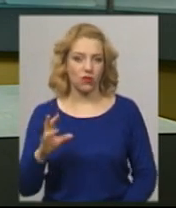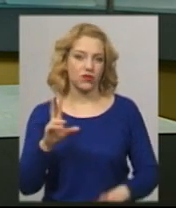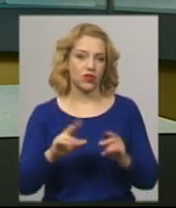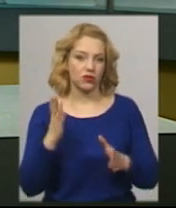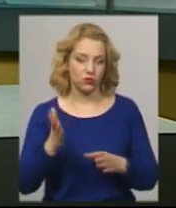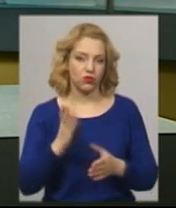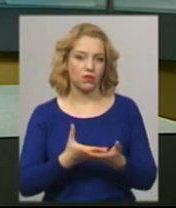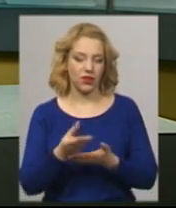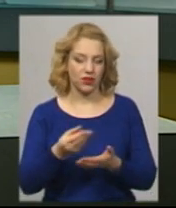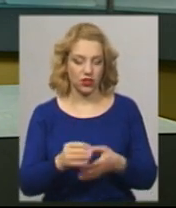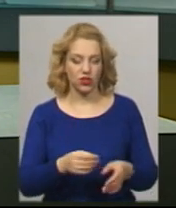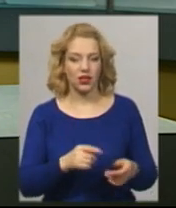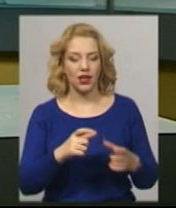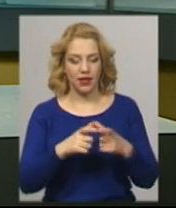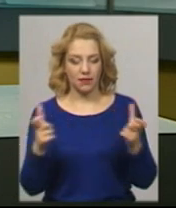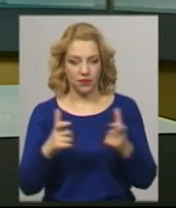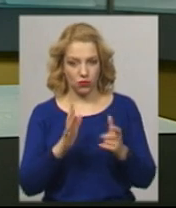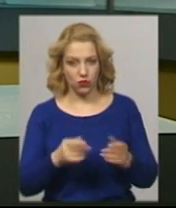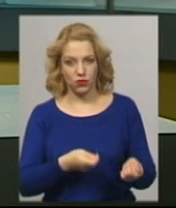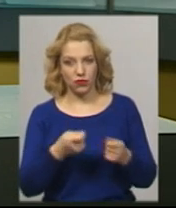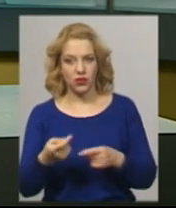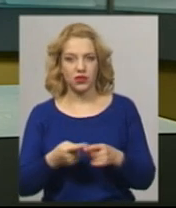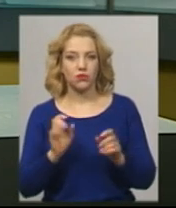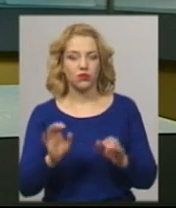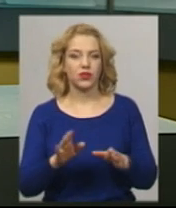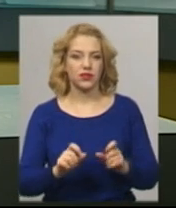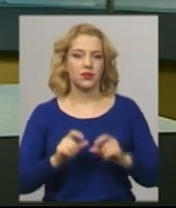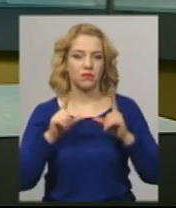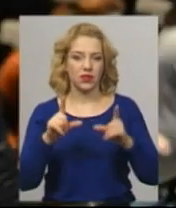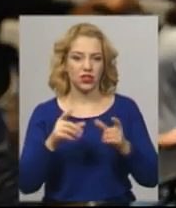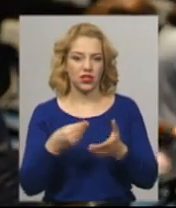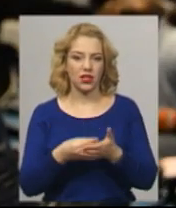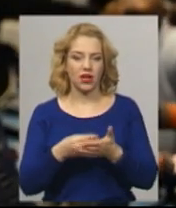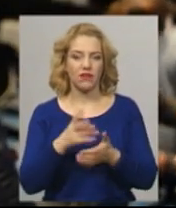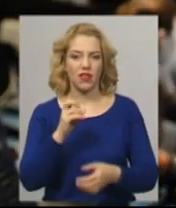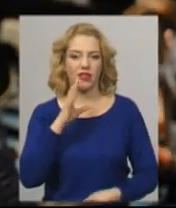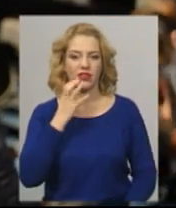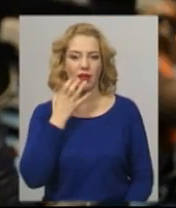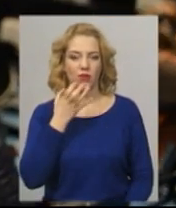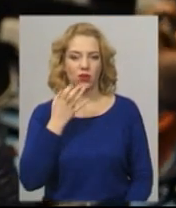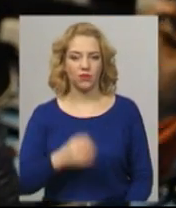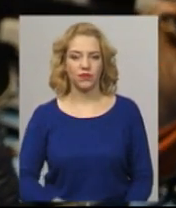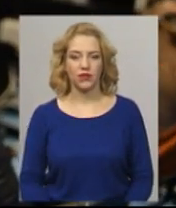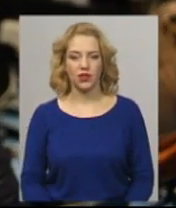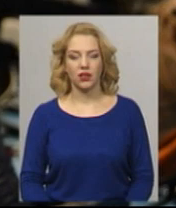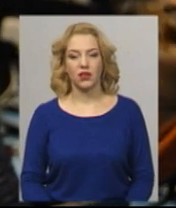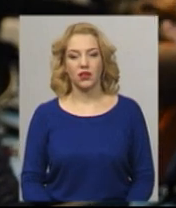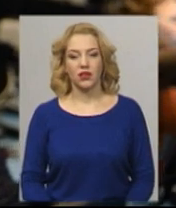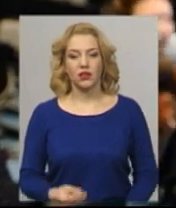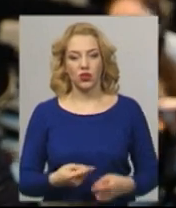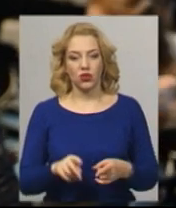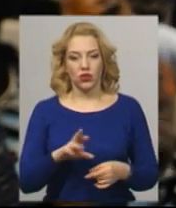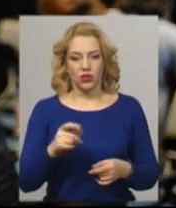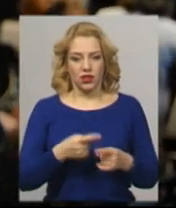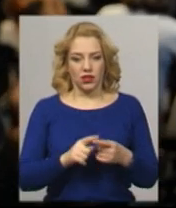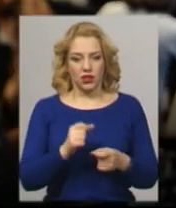транспортування газу, це може призвести до збільшення тарифу на тепло. Щодо скасування цих абсурдних